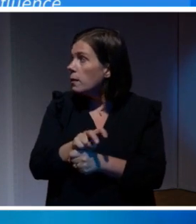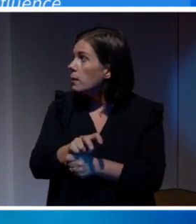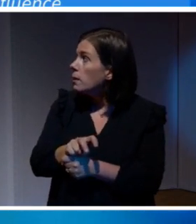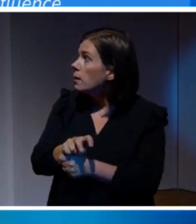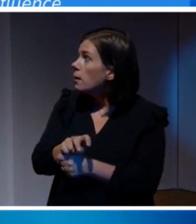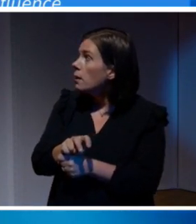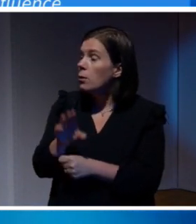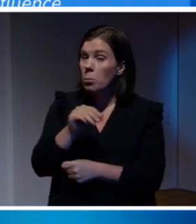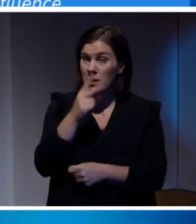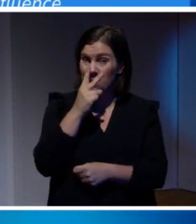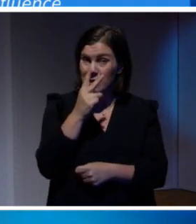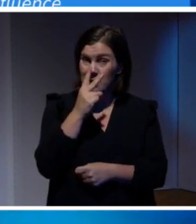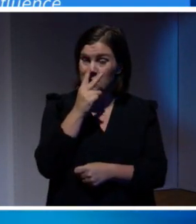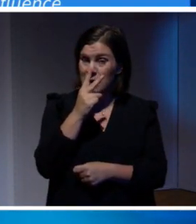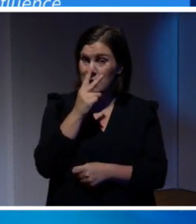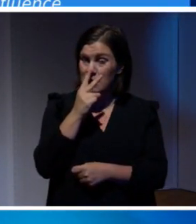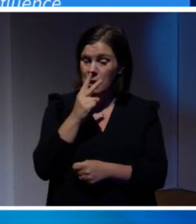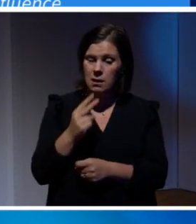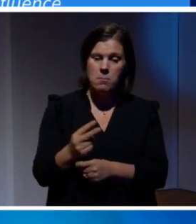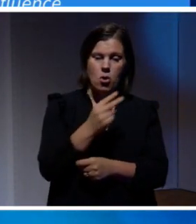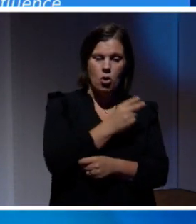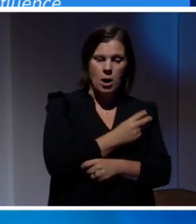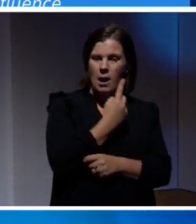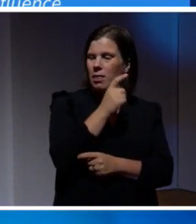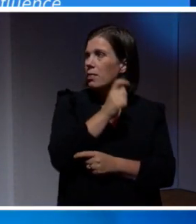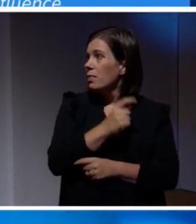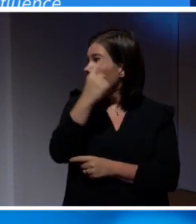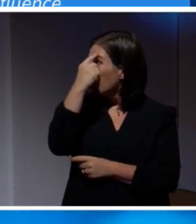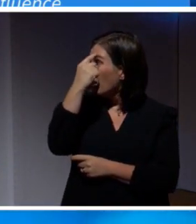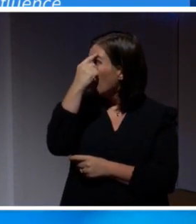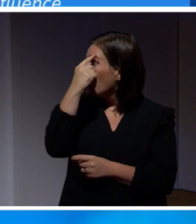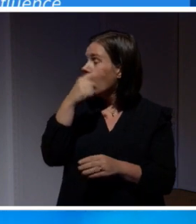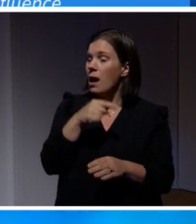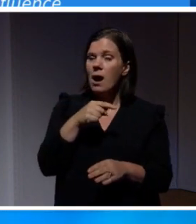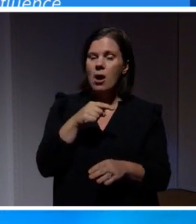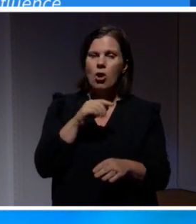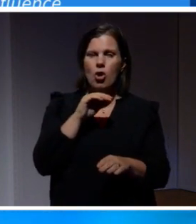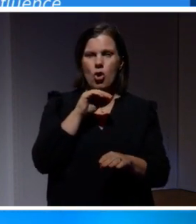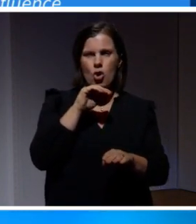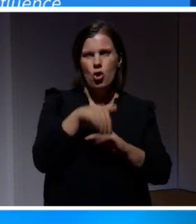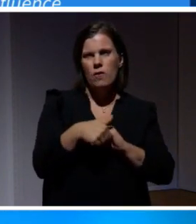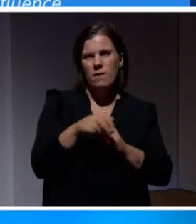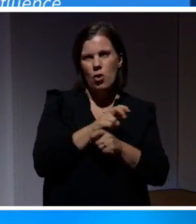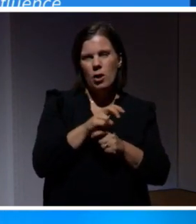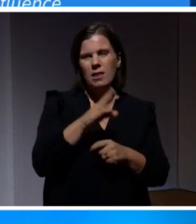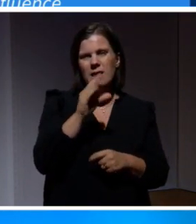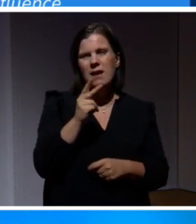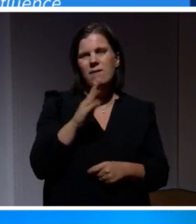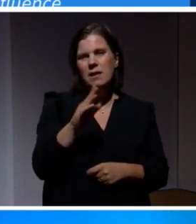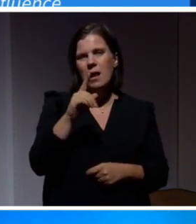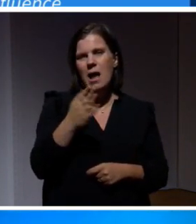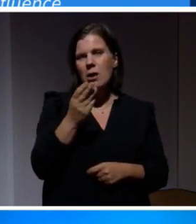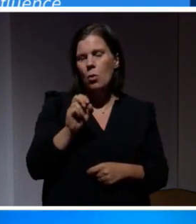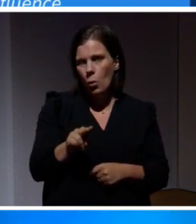Då kan man titta tillbaka på en tänkare kring just övervakningsteori, David Lyon, som har definierat